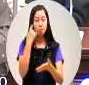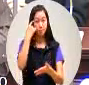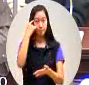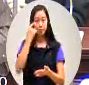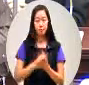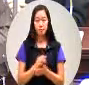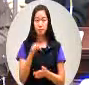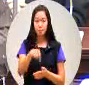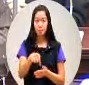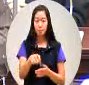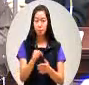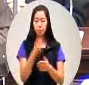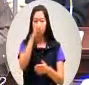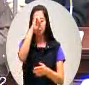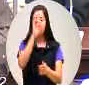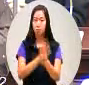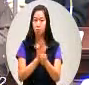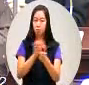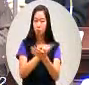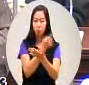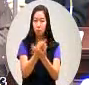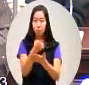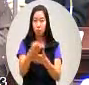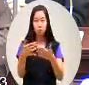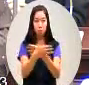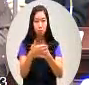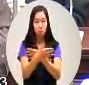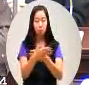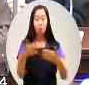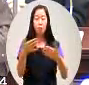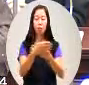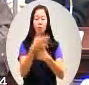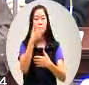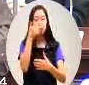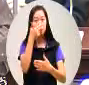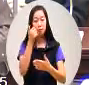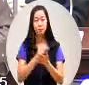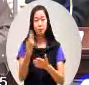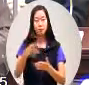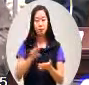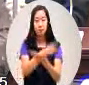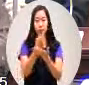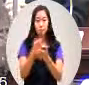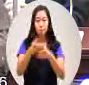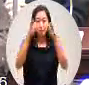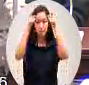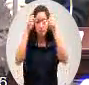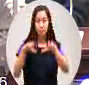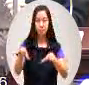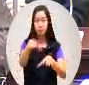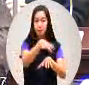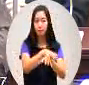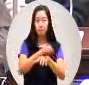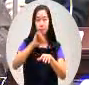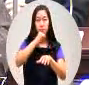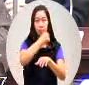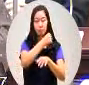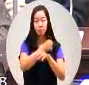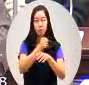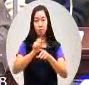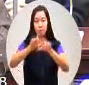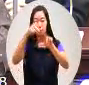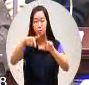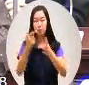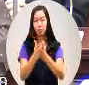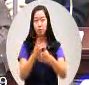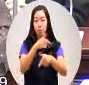为了整个我们交通的便利整个我们高雄台东还有南部宏